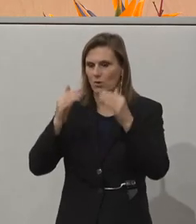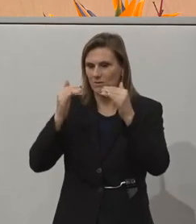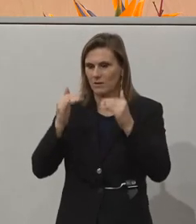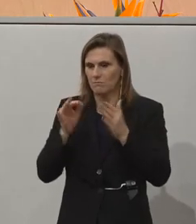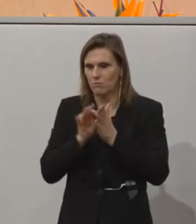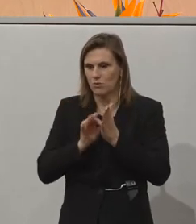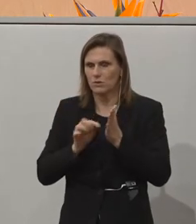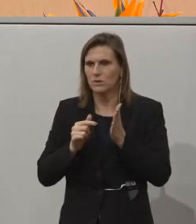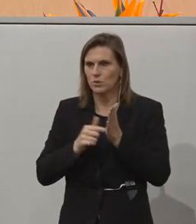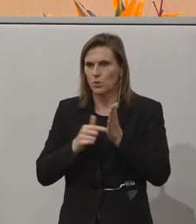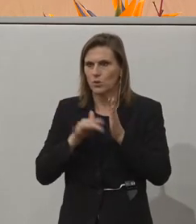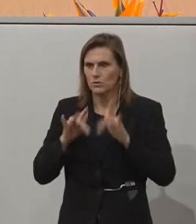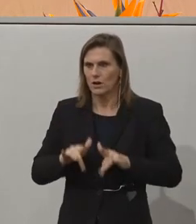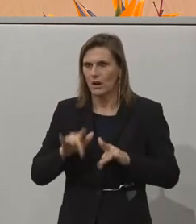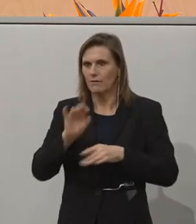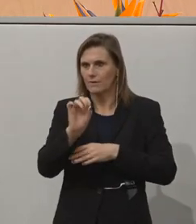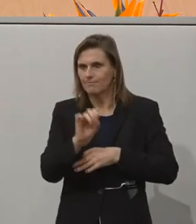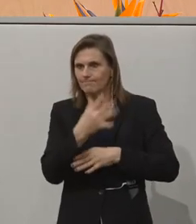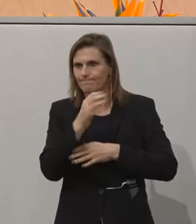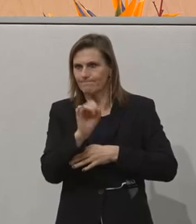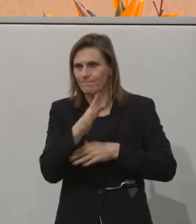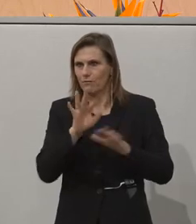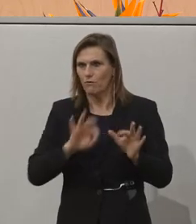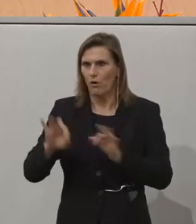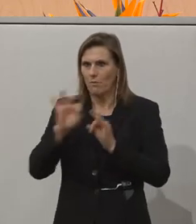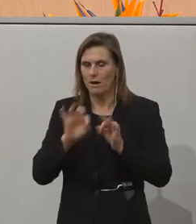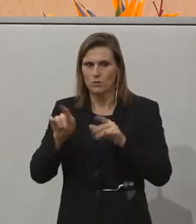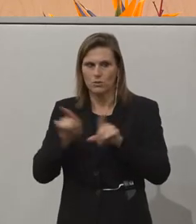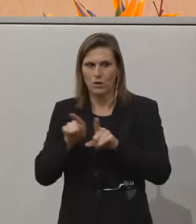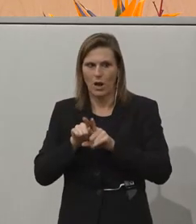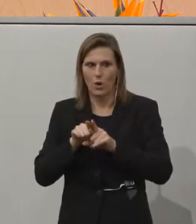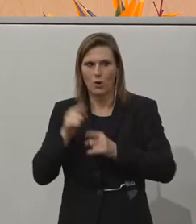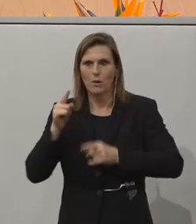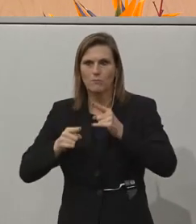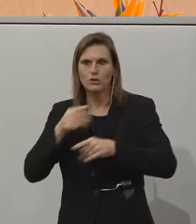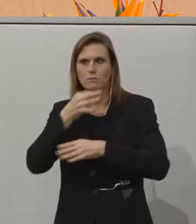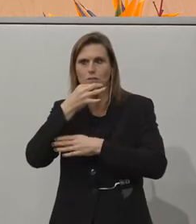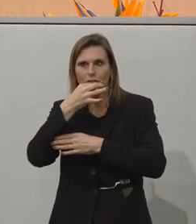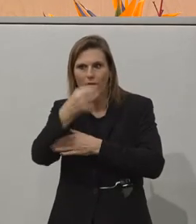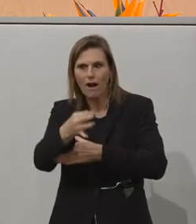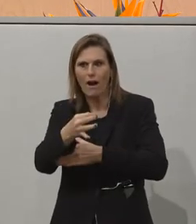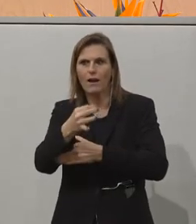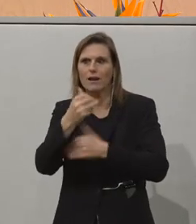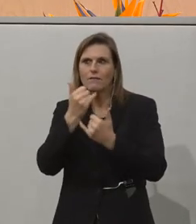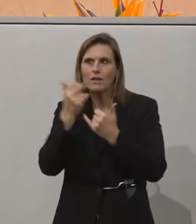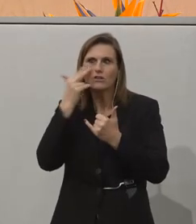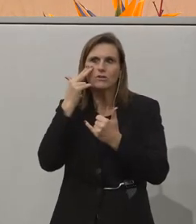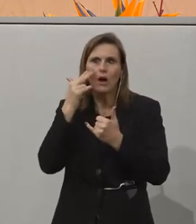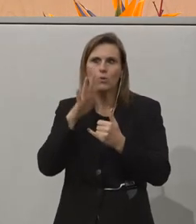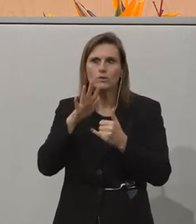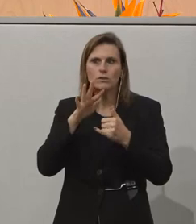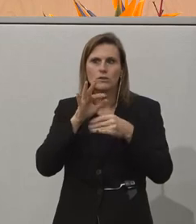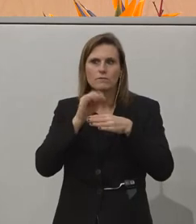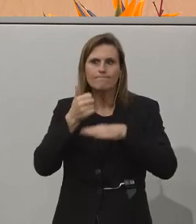er noch präsentiert hätten. In der Vorbereitung hätten wir ihm dann auch bestimmte Fragen gestellt, wie die Unternehmensführung